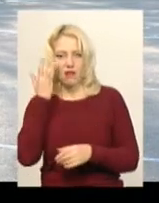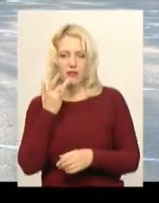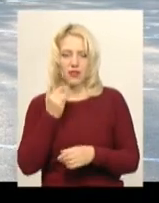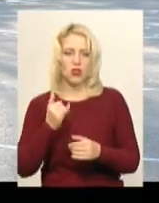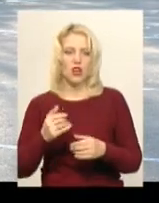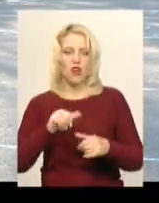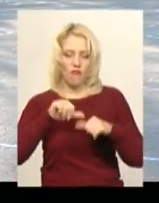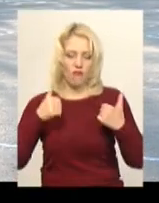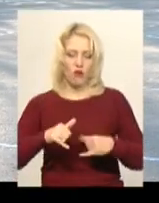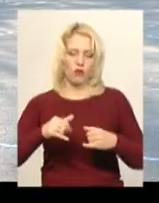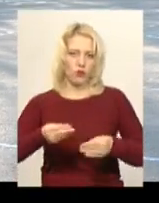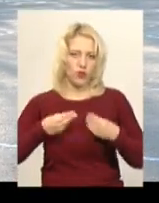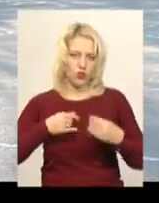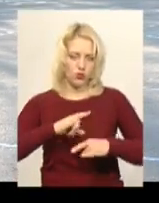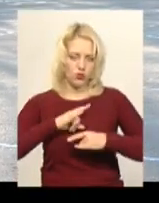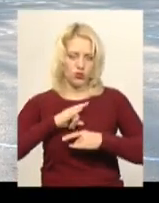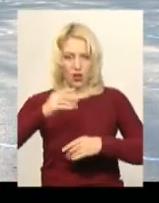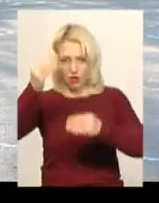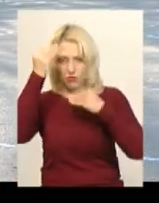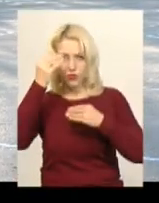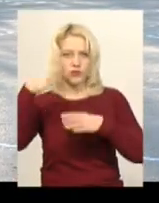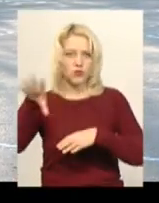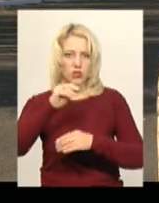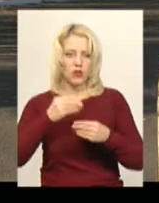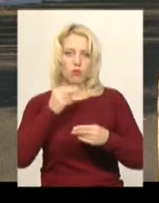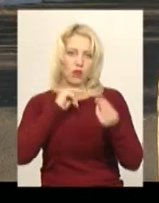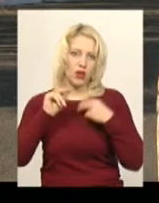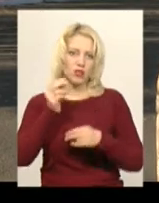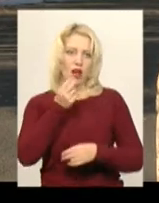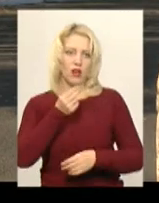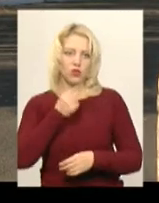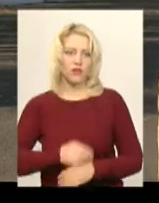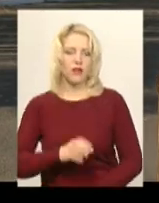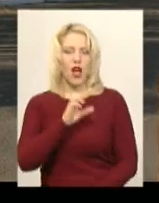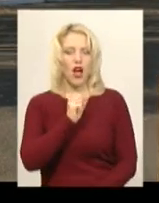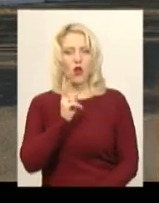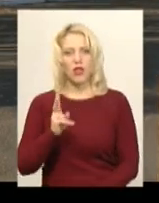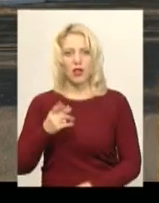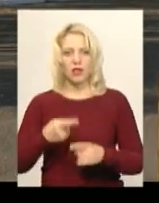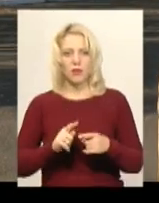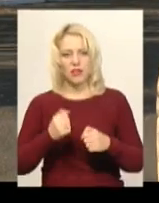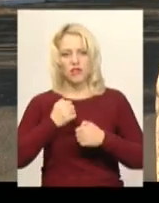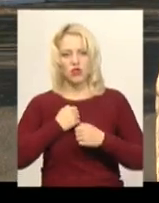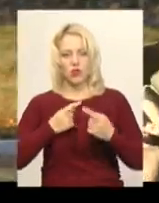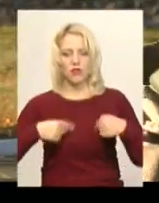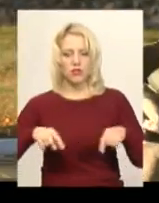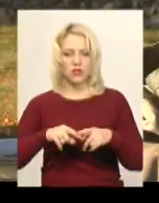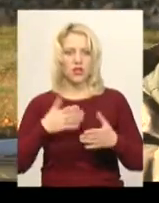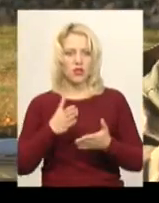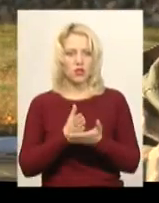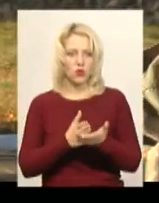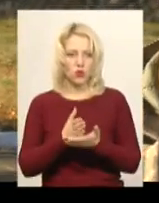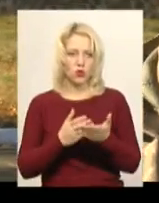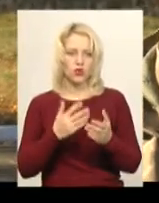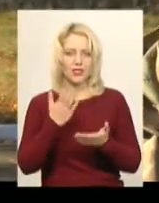Форму видають, головні обори, все видають. Окрім того, покращилось харчування. Альона Клепас у цій військовій частині проходить службу. Жінка має звання